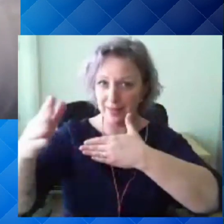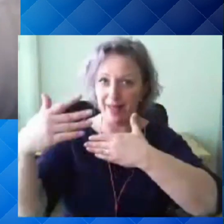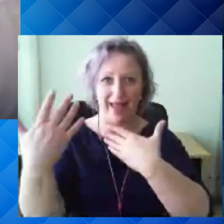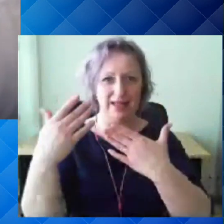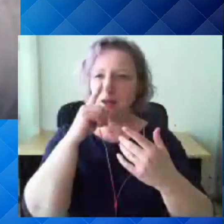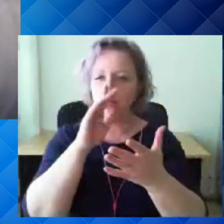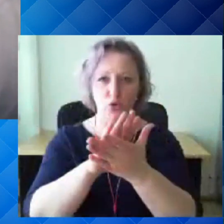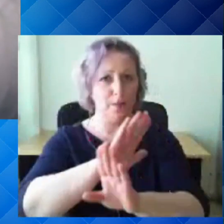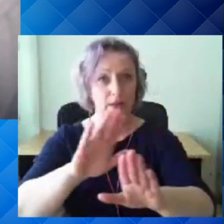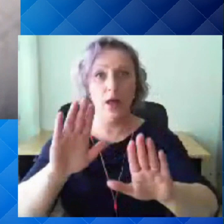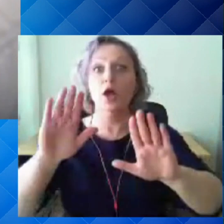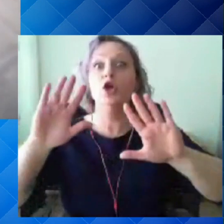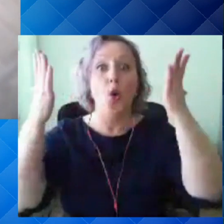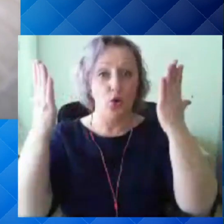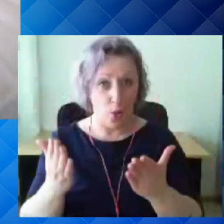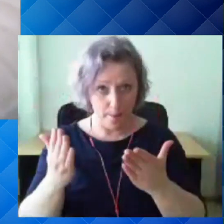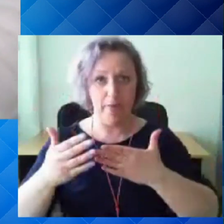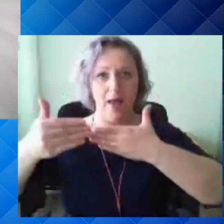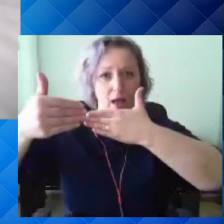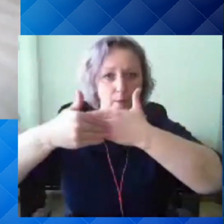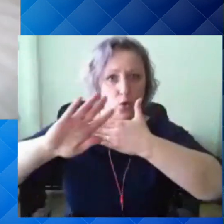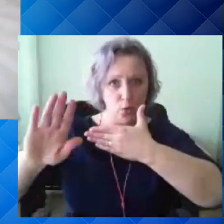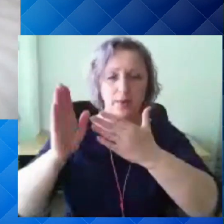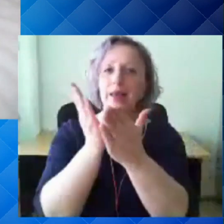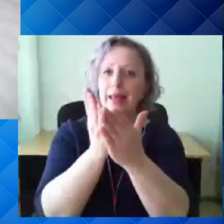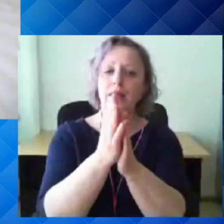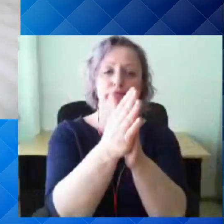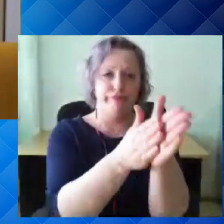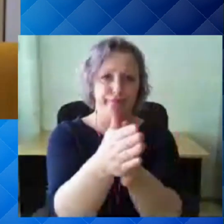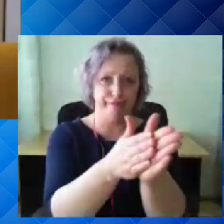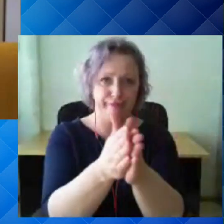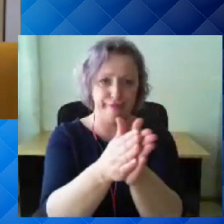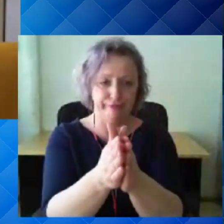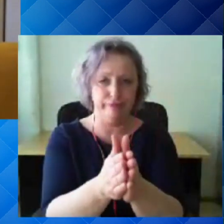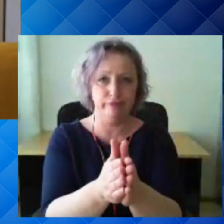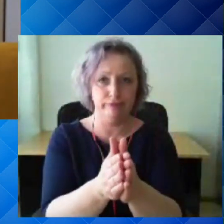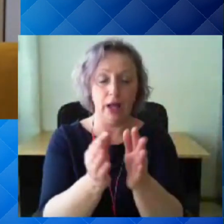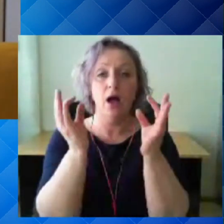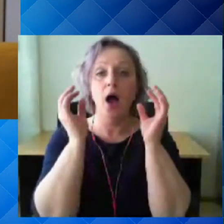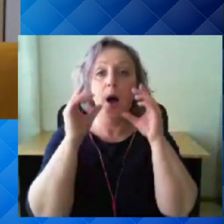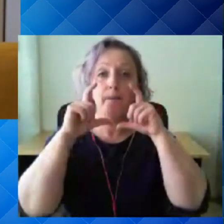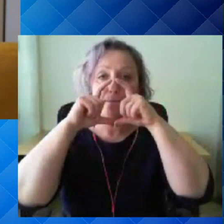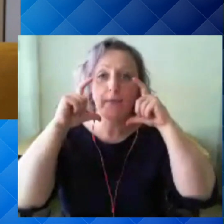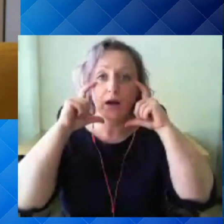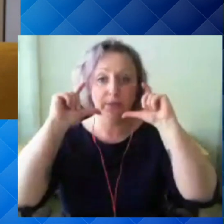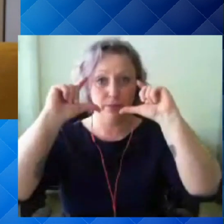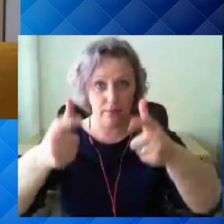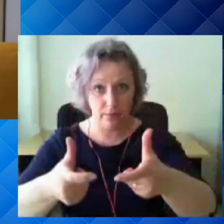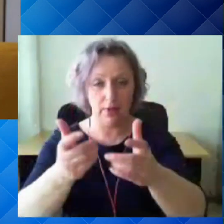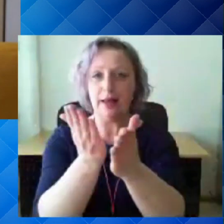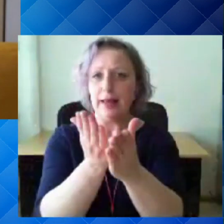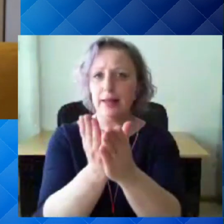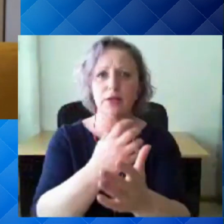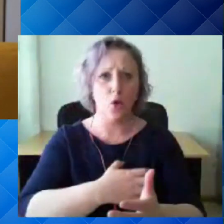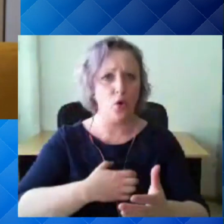Kui te seda siiski teete, siis tuleks kindlasti käed puhastada. Kui maski eemaldades, on samuti oluline, et te puudutaksite